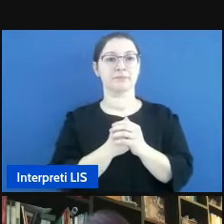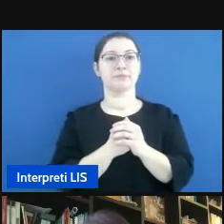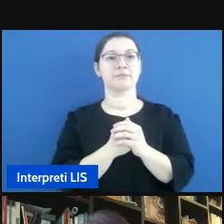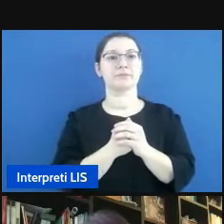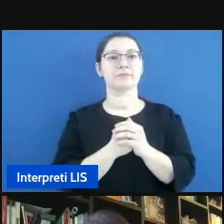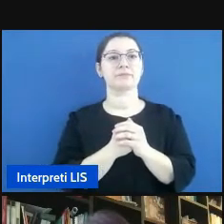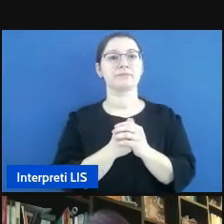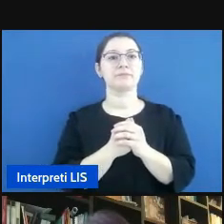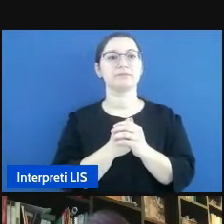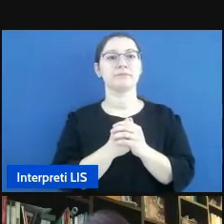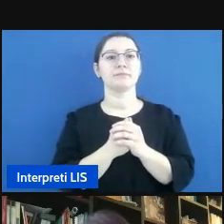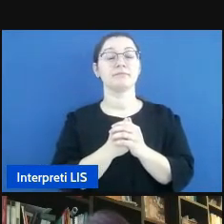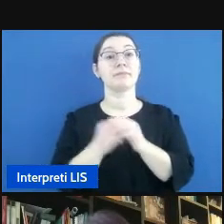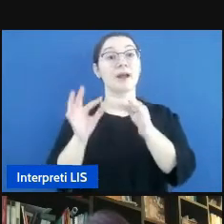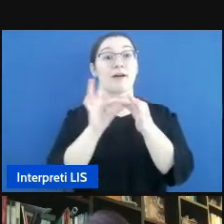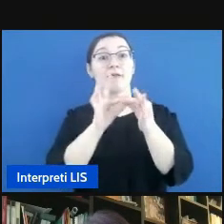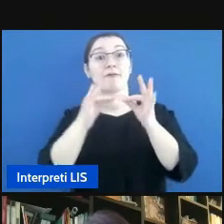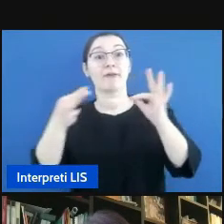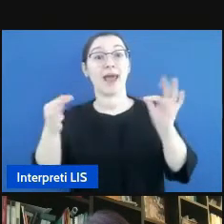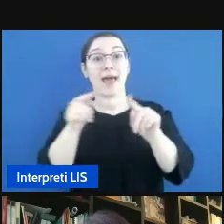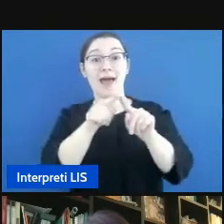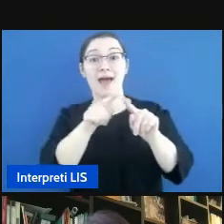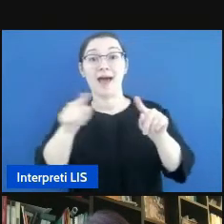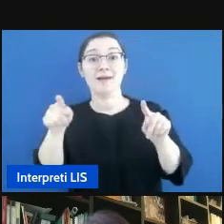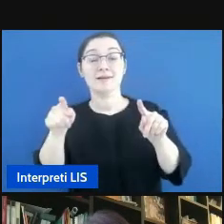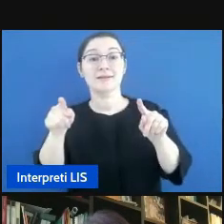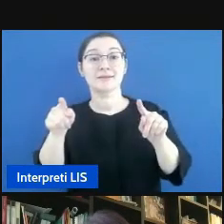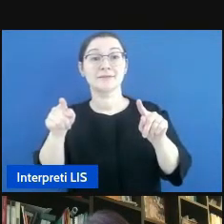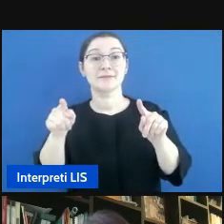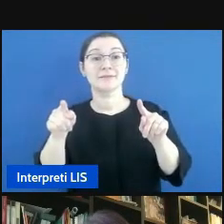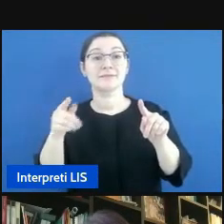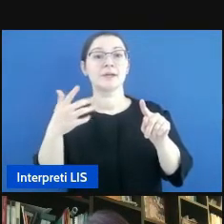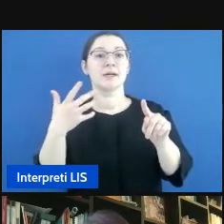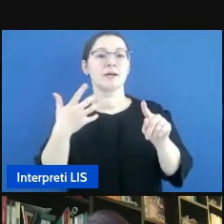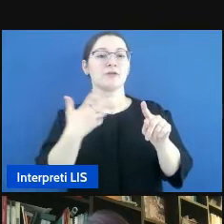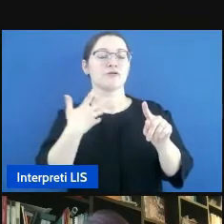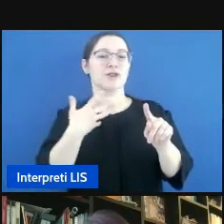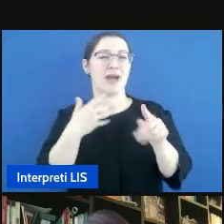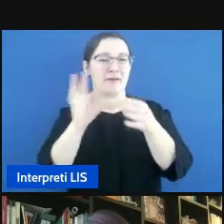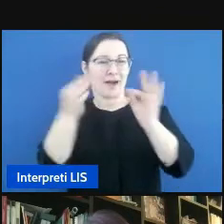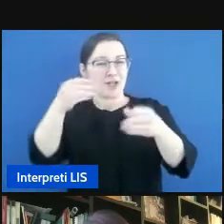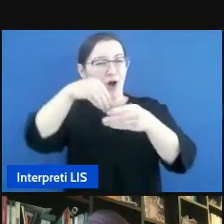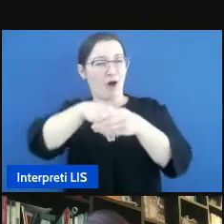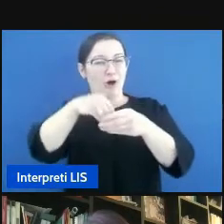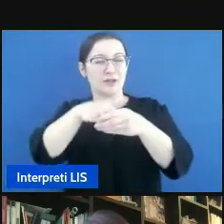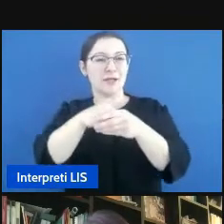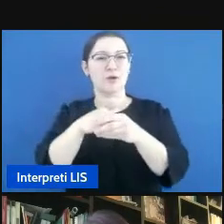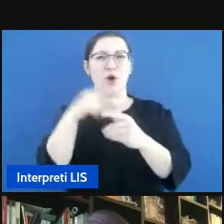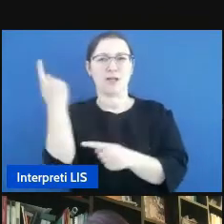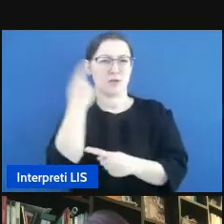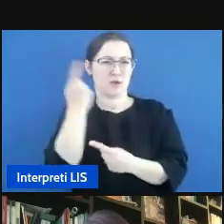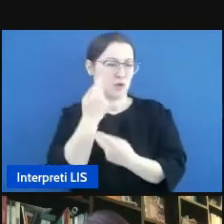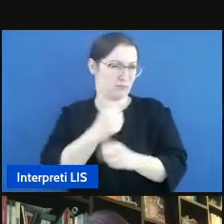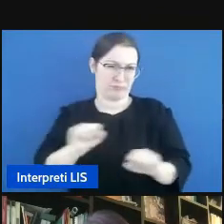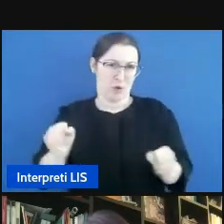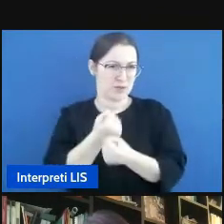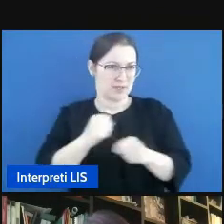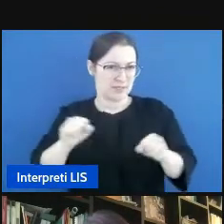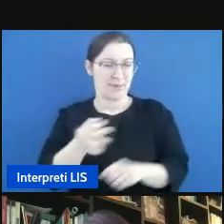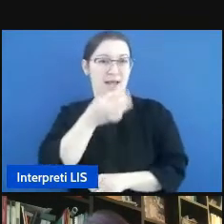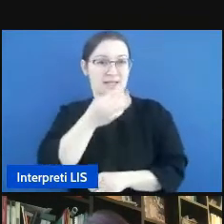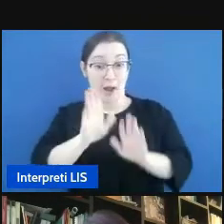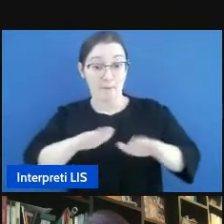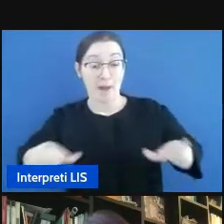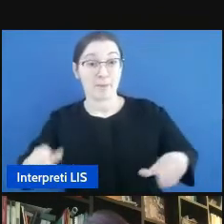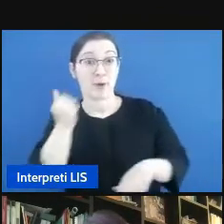In queste frasi vengono descritti degli eventi improbabili, un bambino che imbocca una mamma e un bambino che